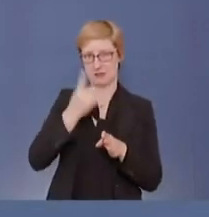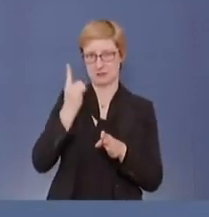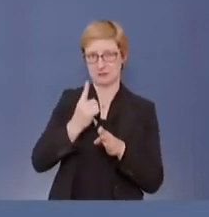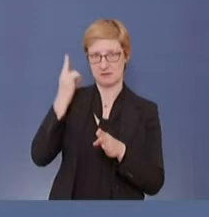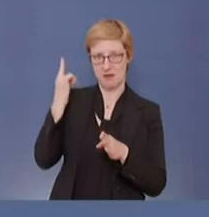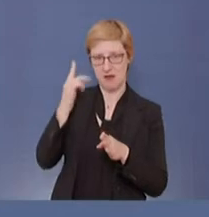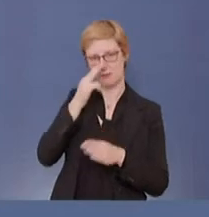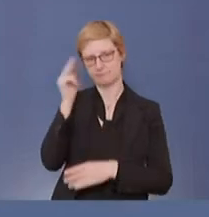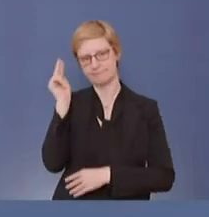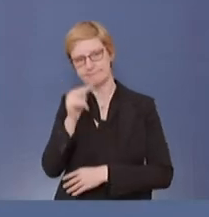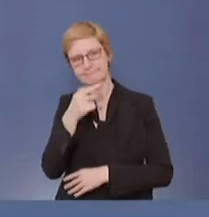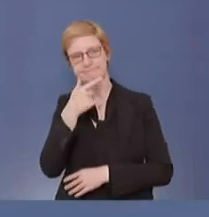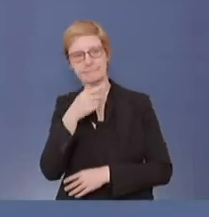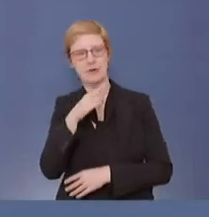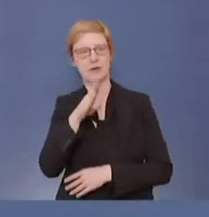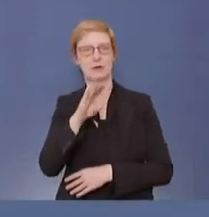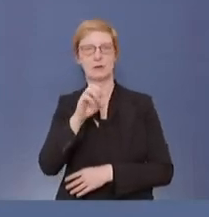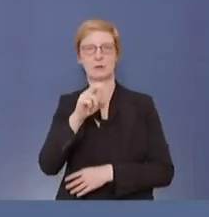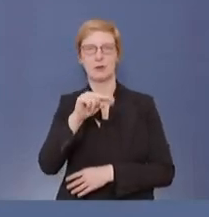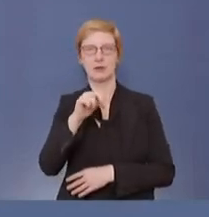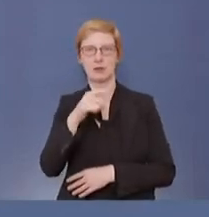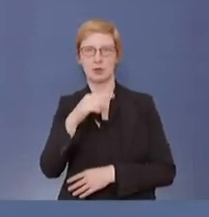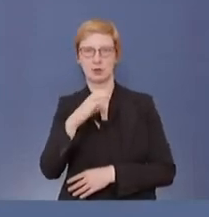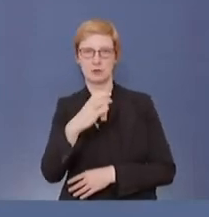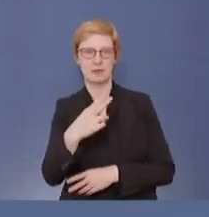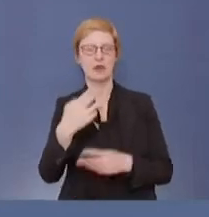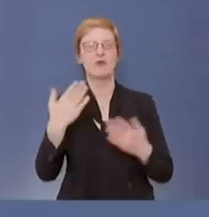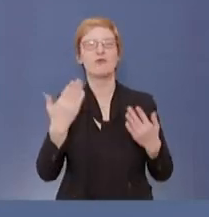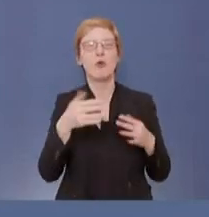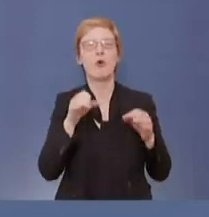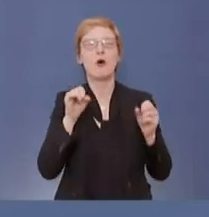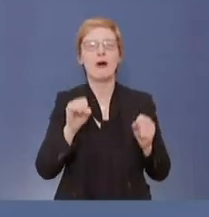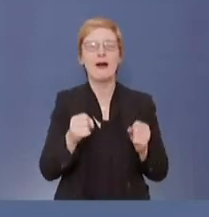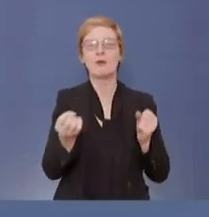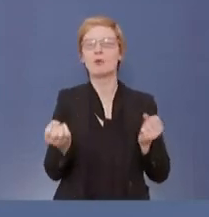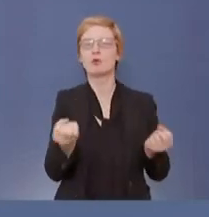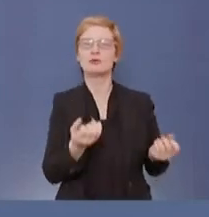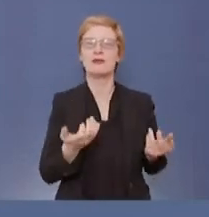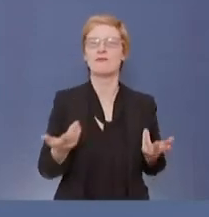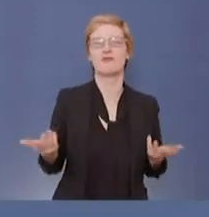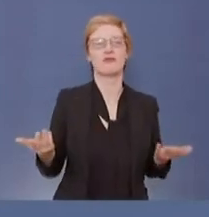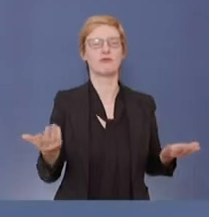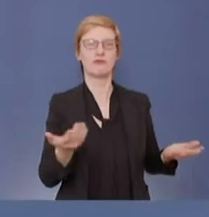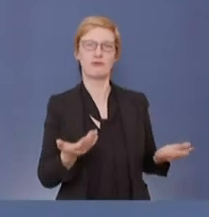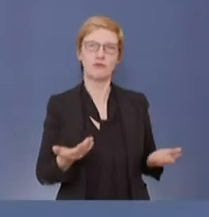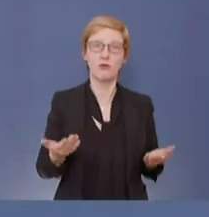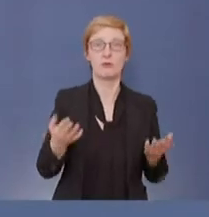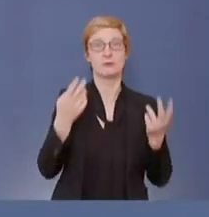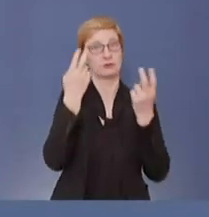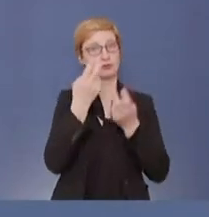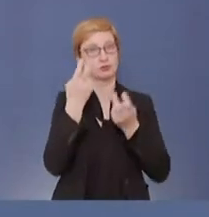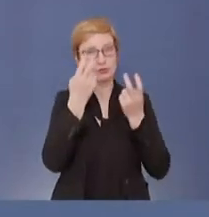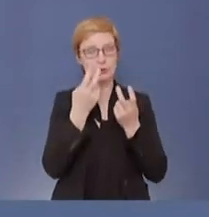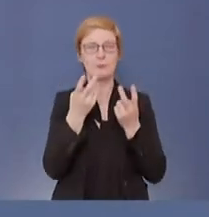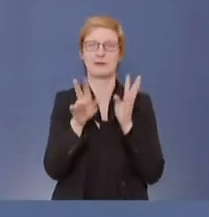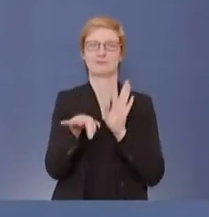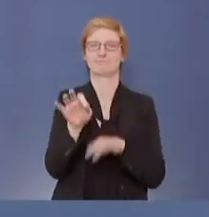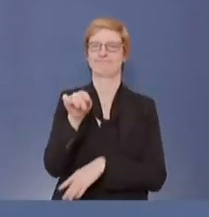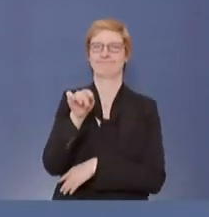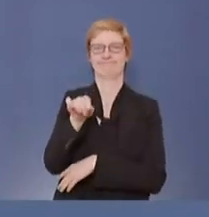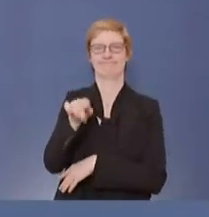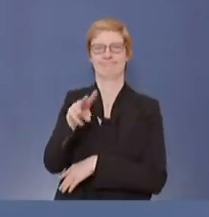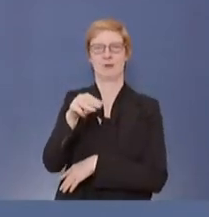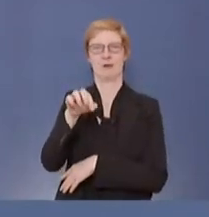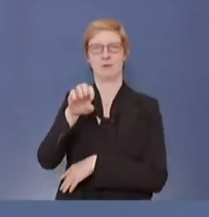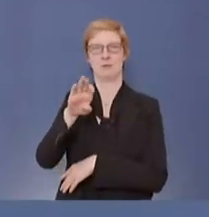könnte Biontech noch zusätzlich Produktionskapazitäten finden. Und da ist genau dieser Ort gefunden worden in Marburg,